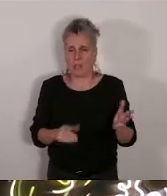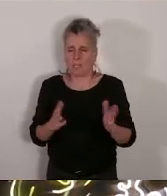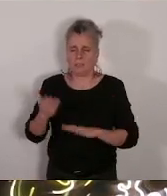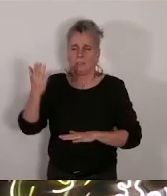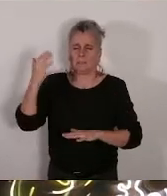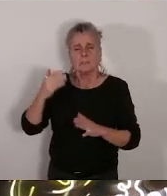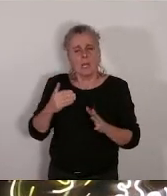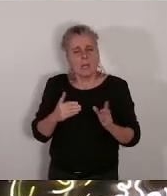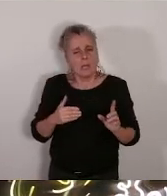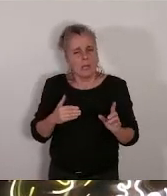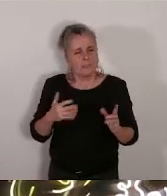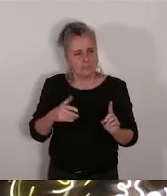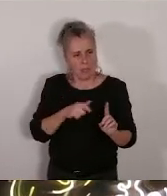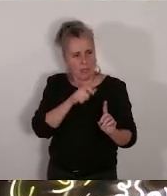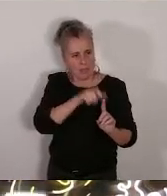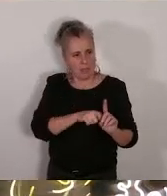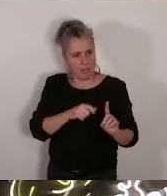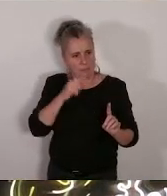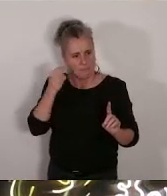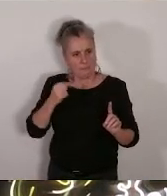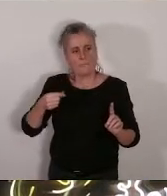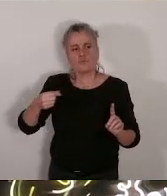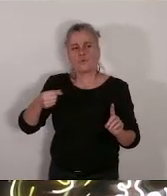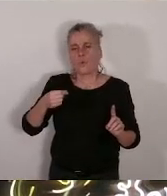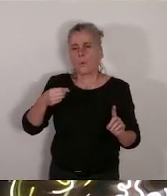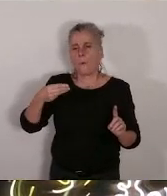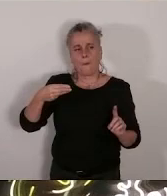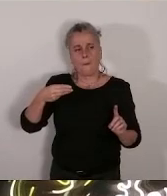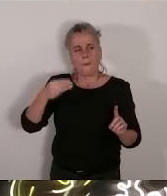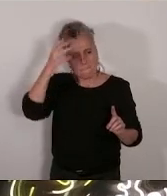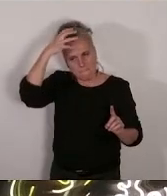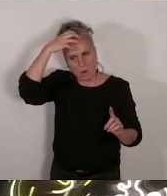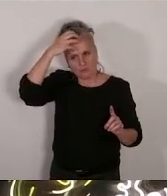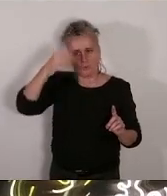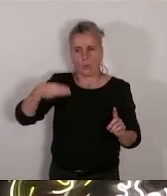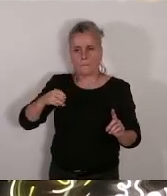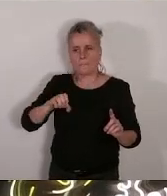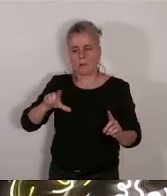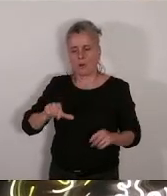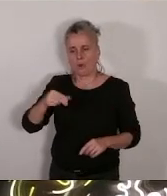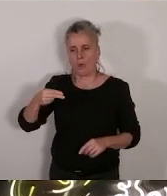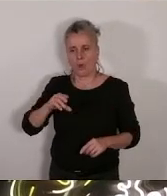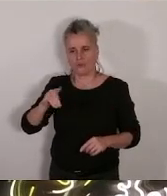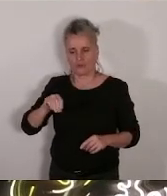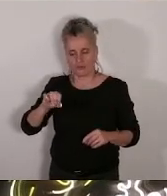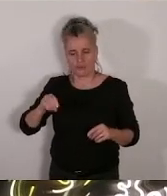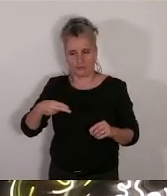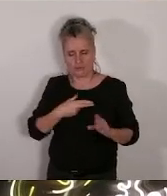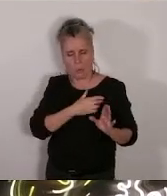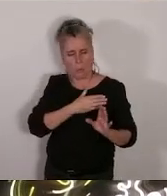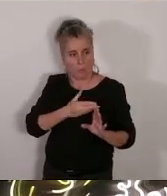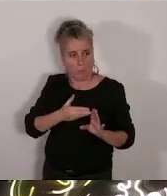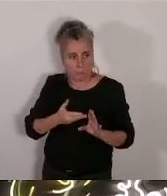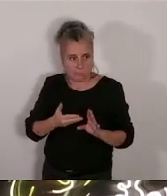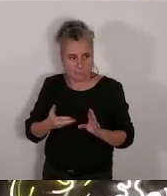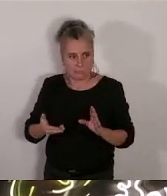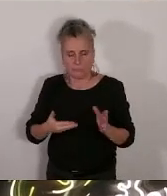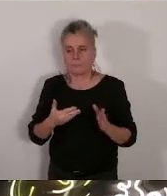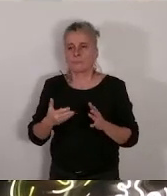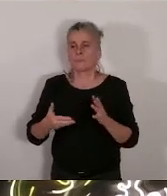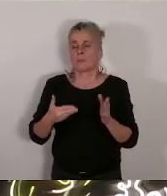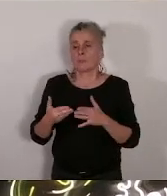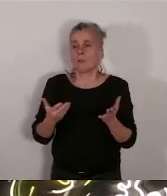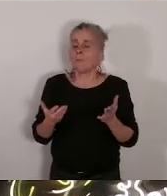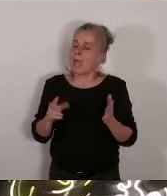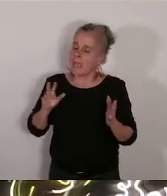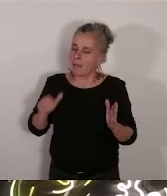600 contre la destruction du site. Pourtant, Jean-Claude Godin s'engageait pour qu'un accès large au public soit assuré